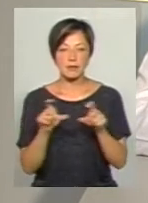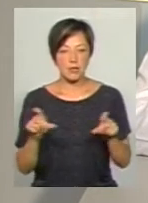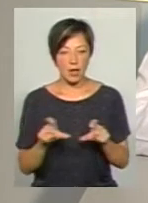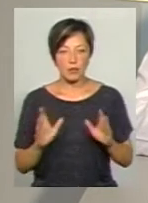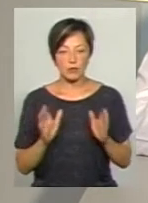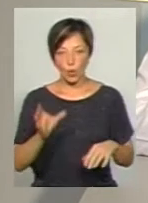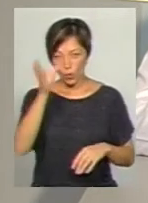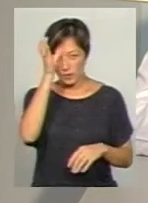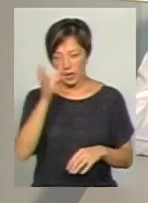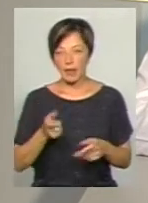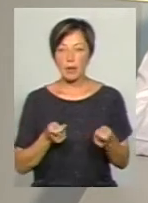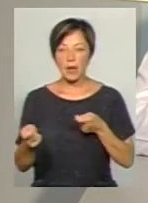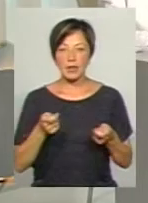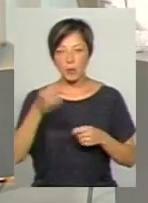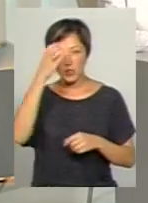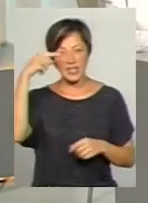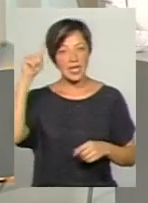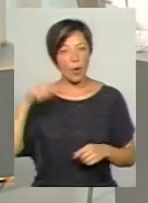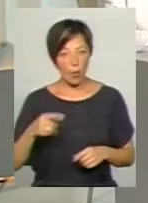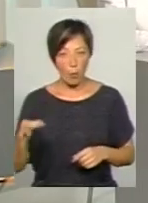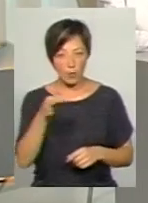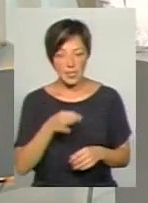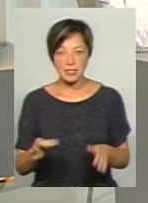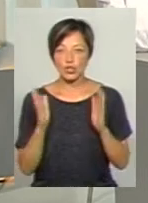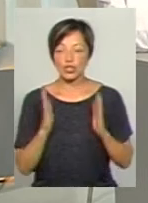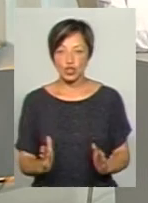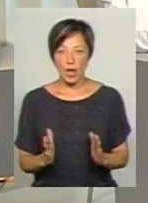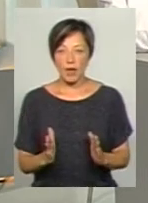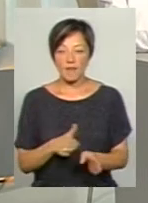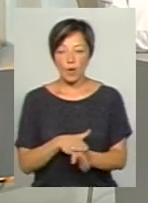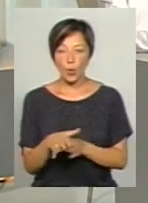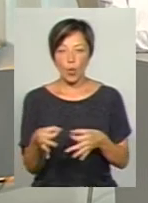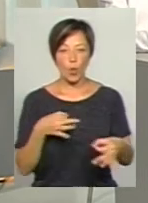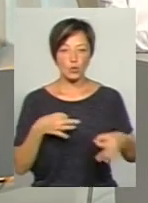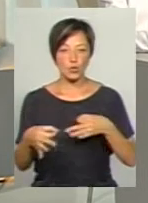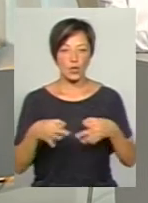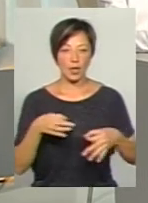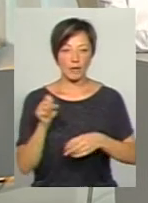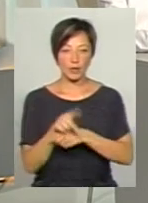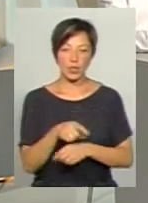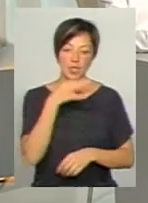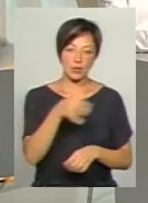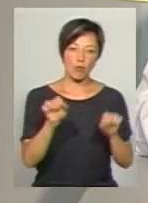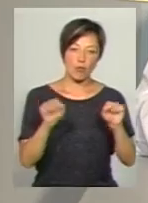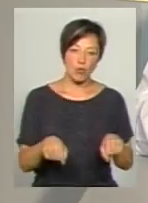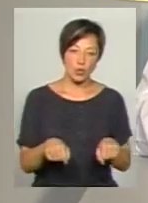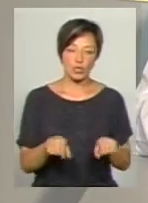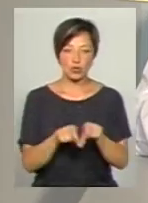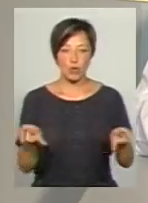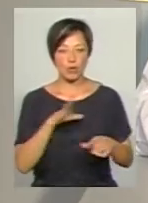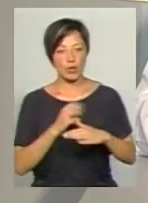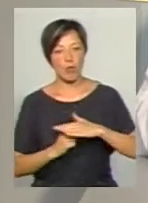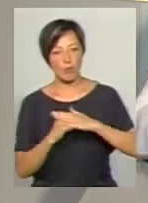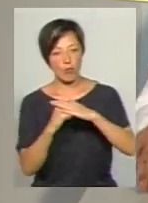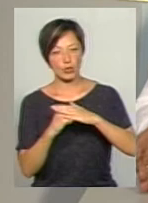освітніми. Департамент освіти і науки лише, скажімо, виконував консультативну функцію, казав, чи може ця школа бути